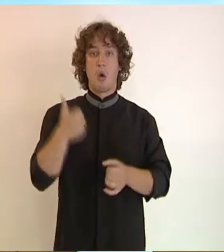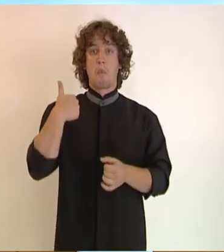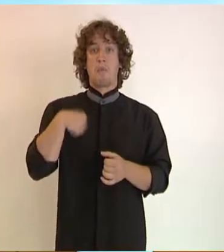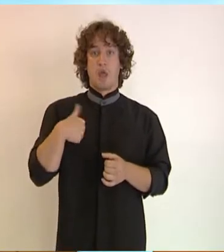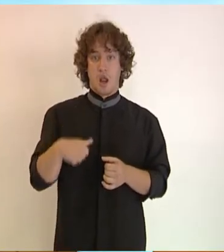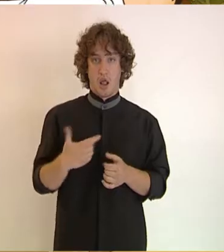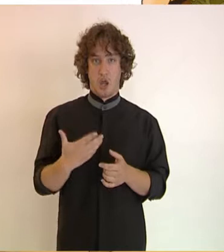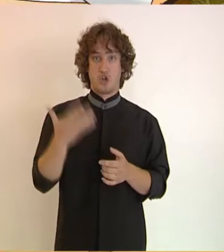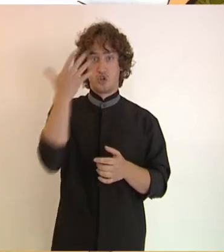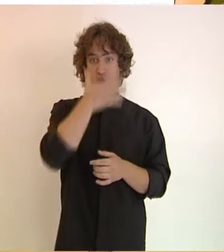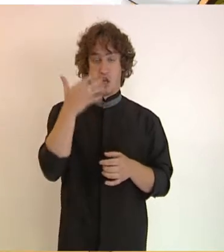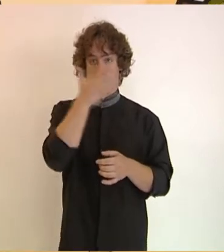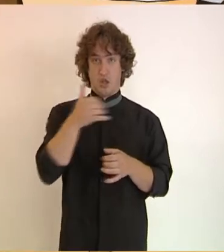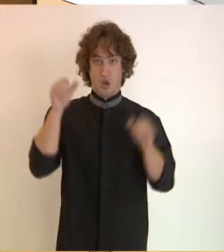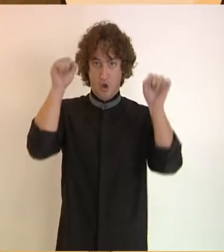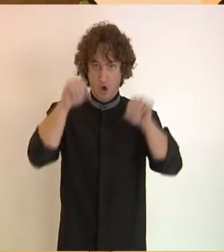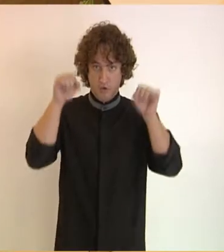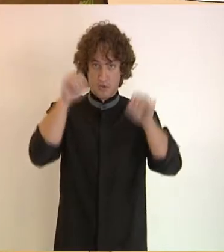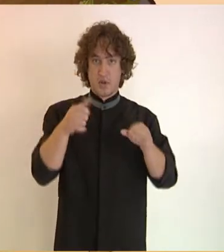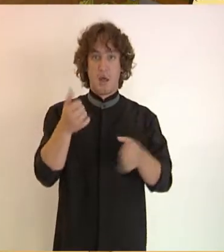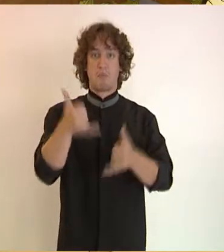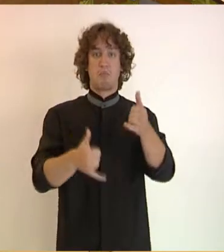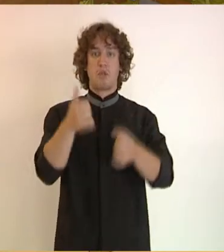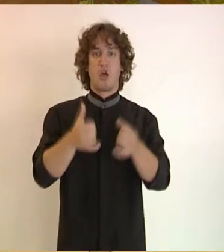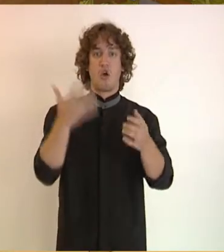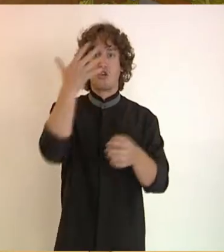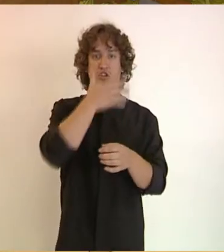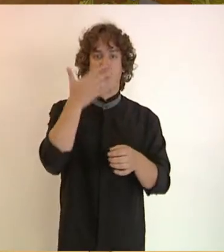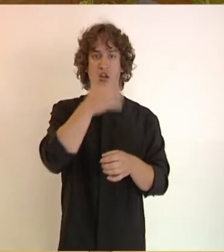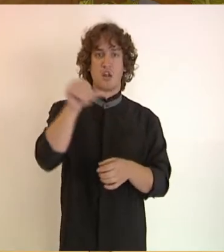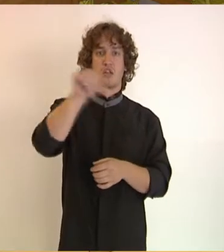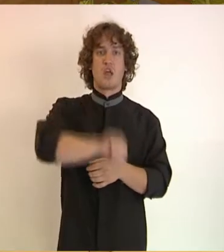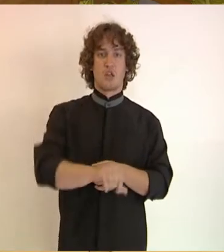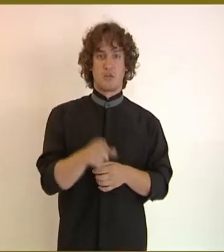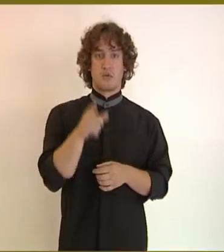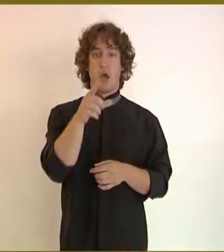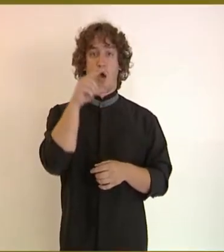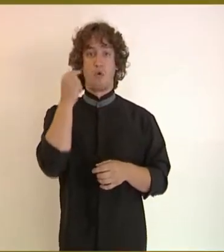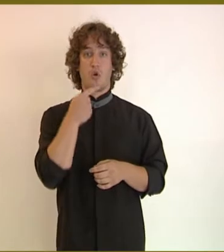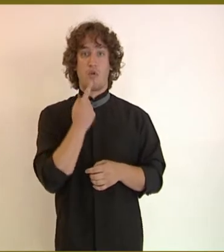Písali tam? Tak na internete píšu takéto múdrosti?